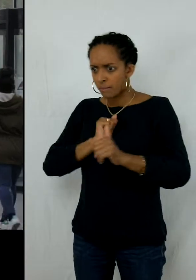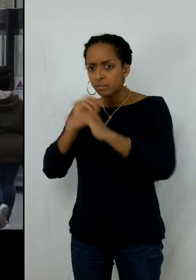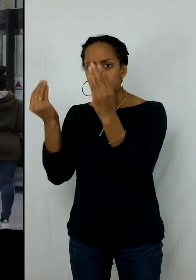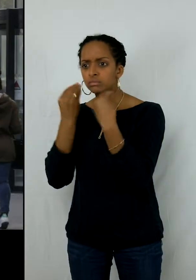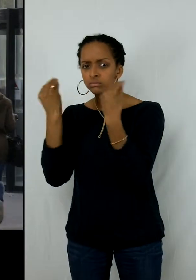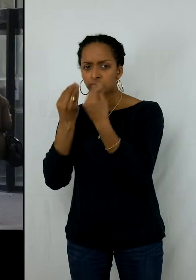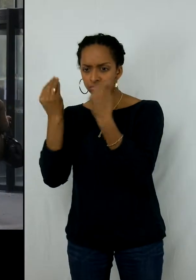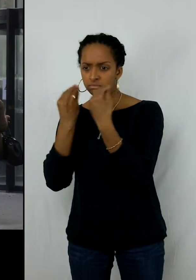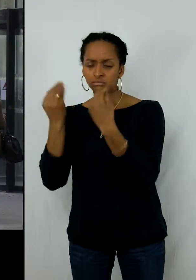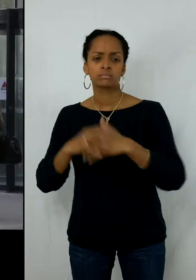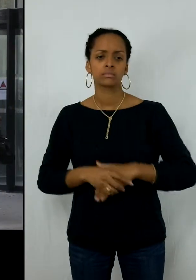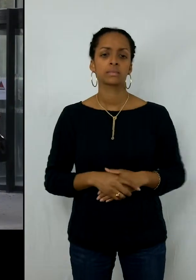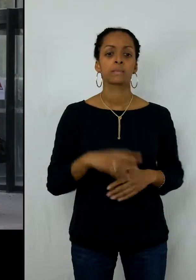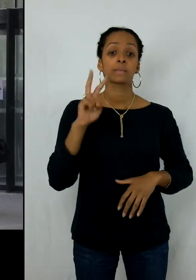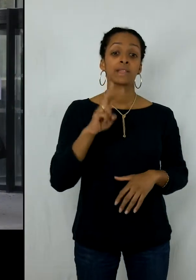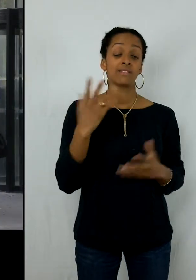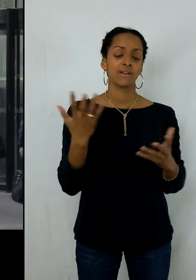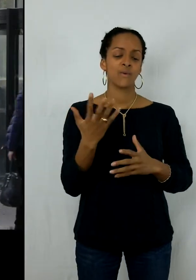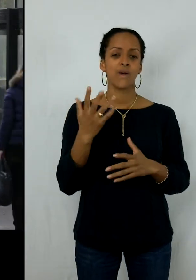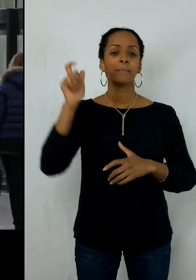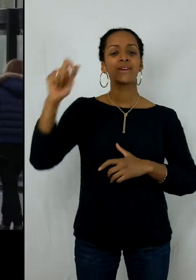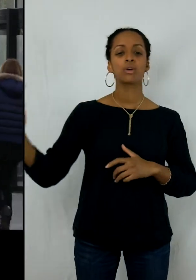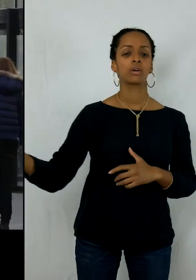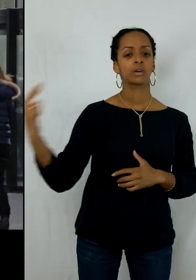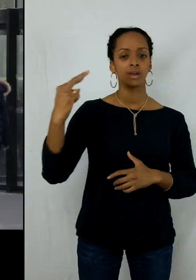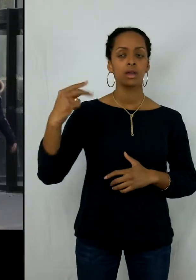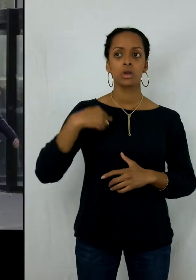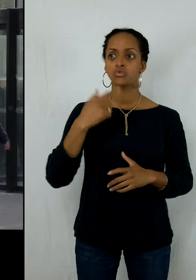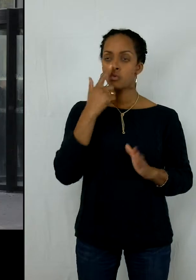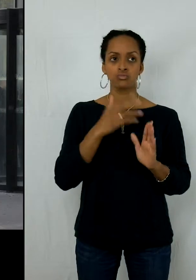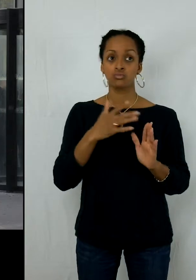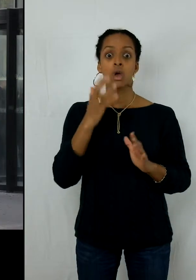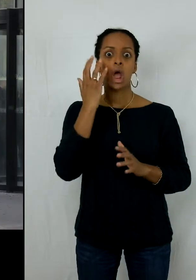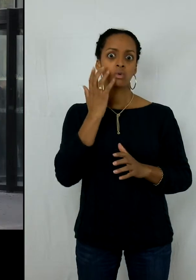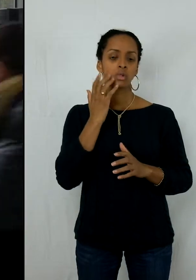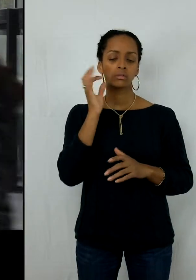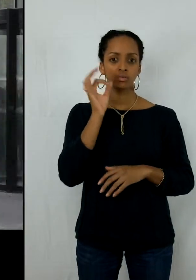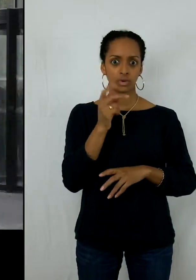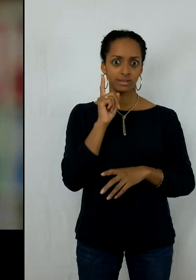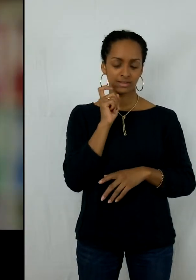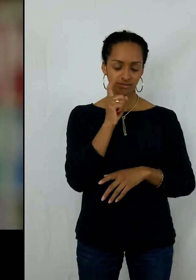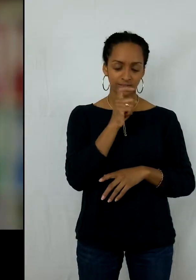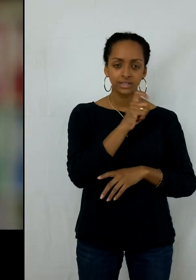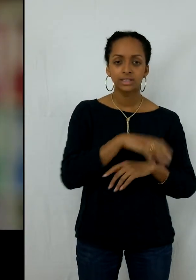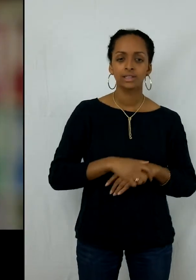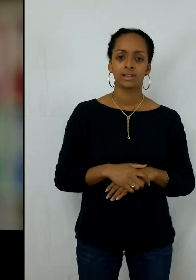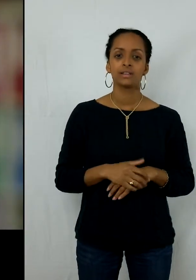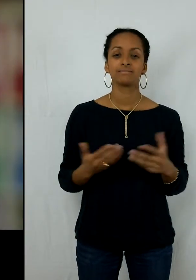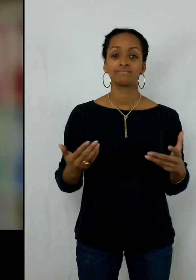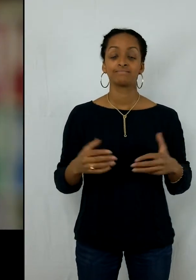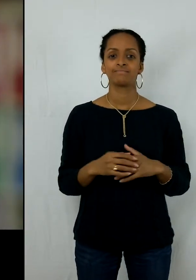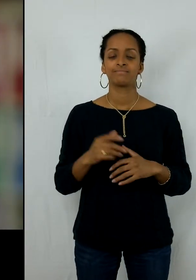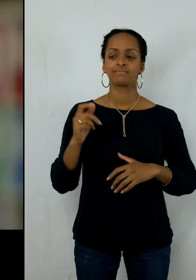ça a été peut-être plus difficile. Enfin, j'ai remarqué, en fait, qu'il y avait quelque chose qui était un petit peu différent. Surtout, je pense au niveau